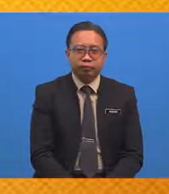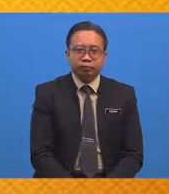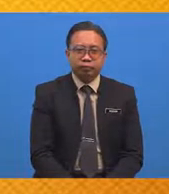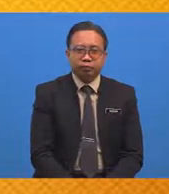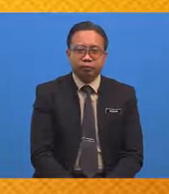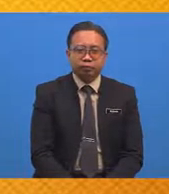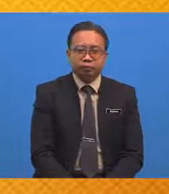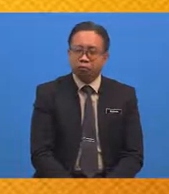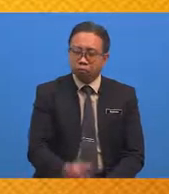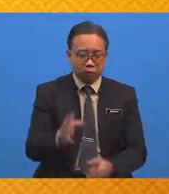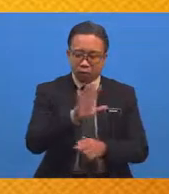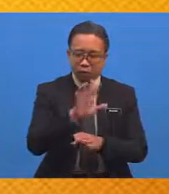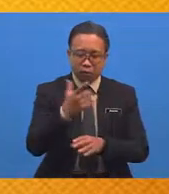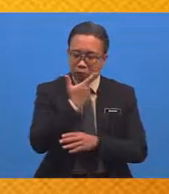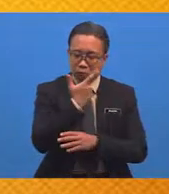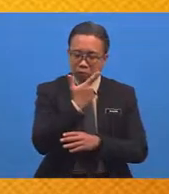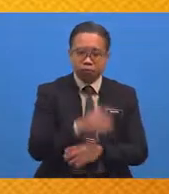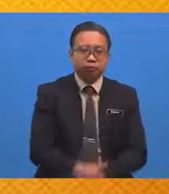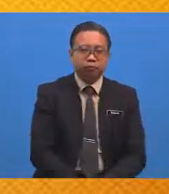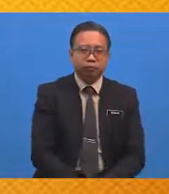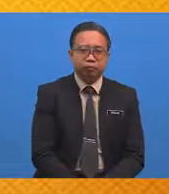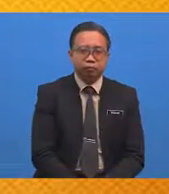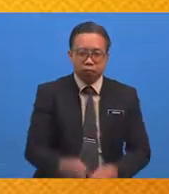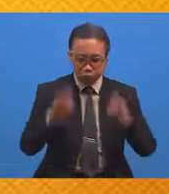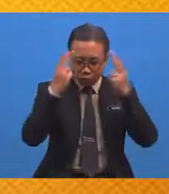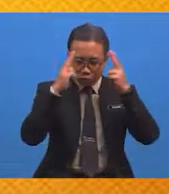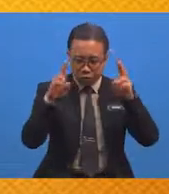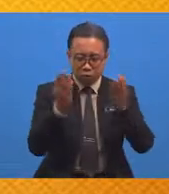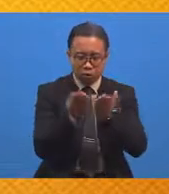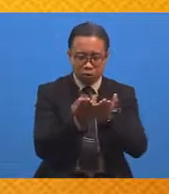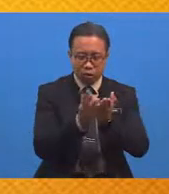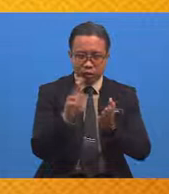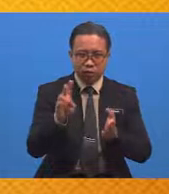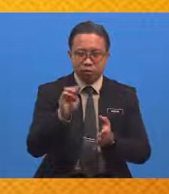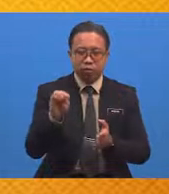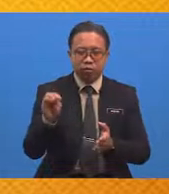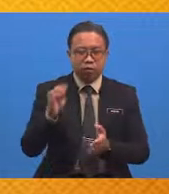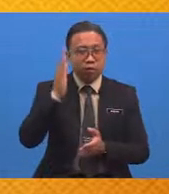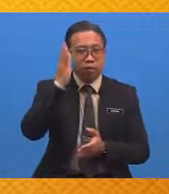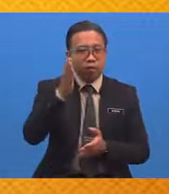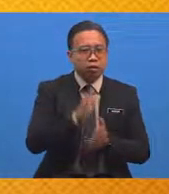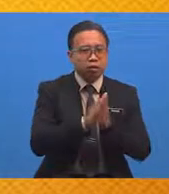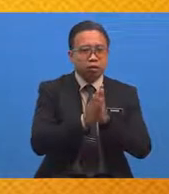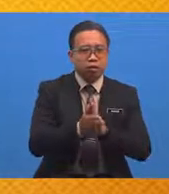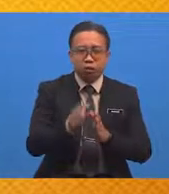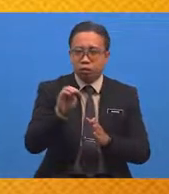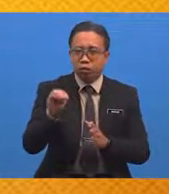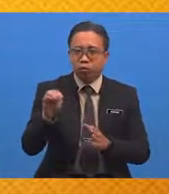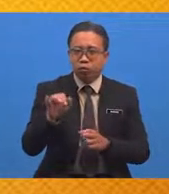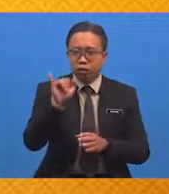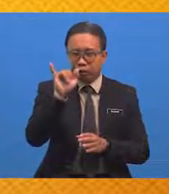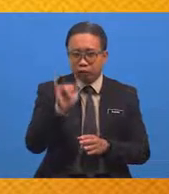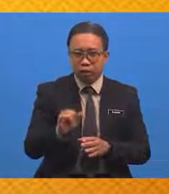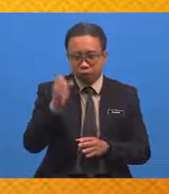Pasti Tidak Mahu Kan Ustaz Doakan Murid-murid Akan Menjadi Murid Yang